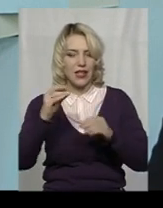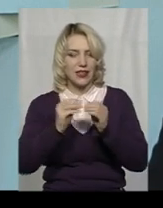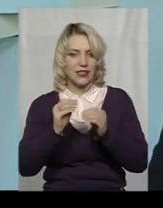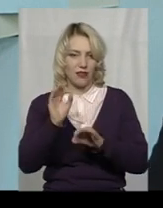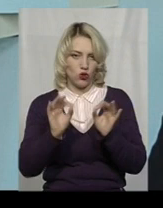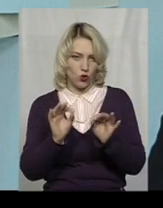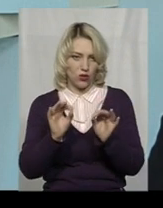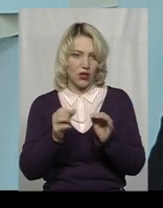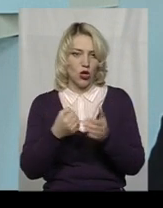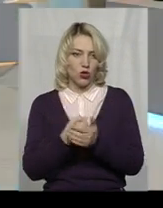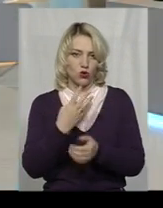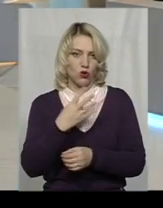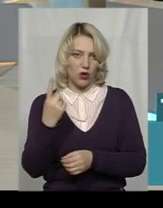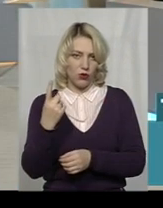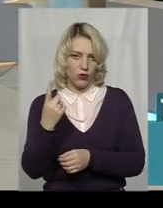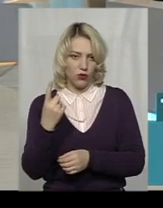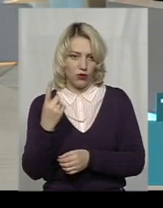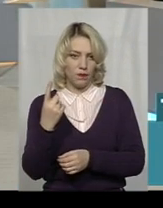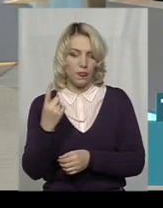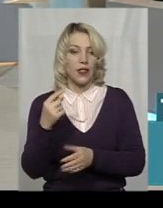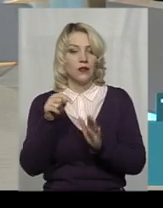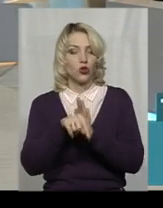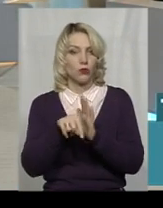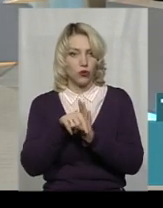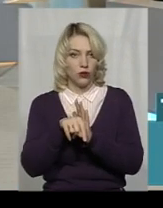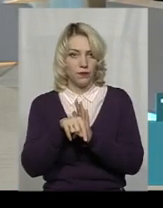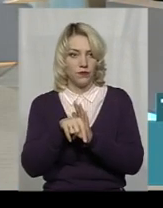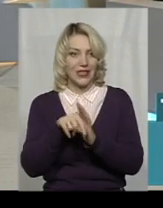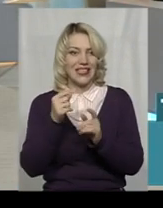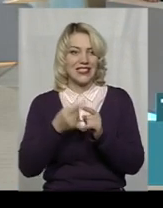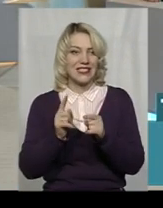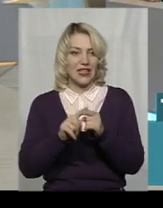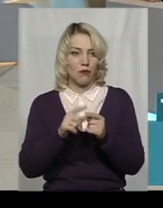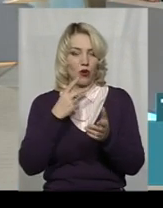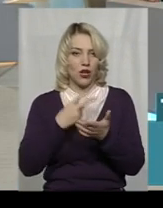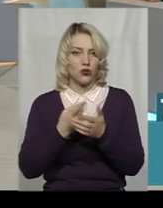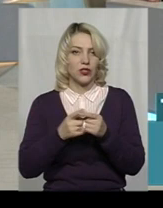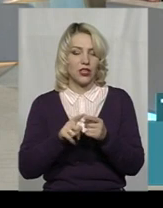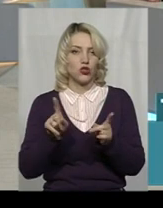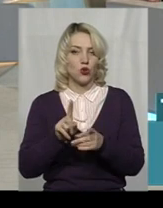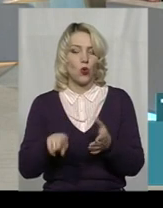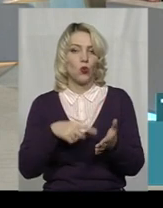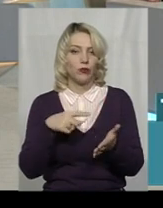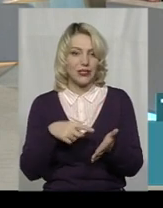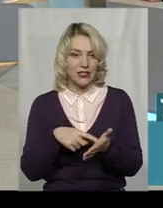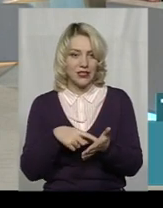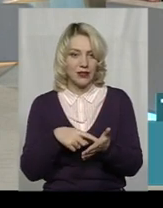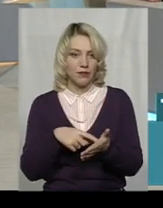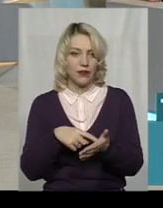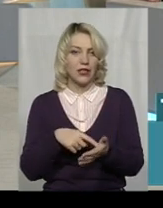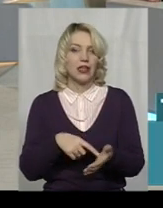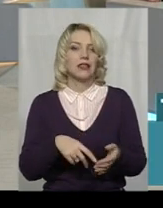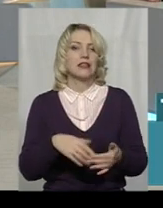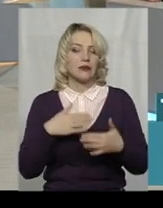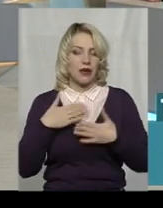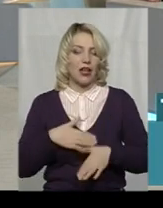% до 41%. Тобто, це показує те, що в місті сприятливі